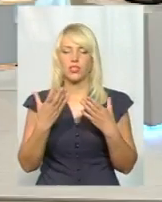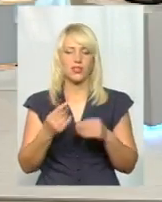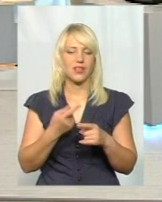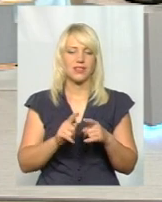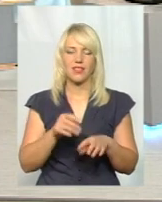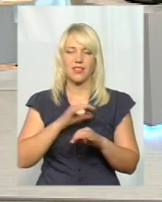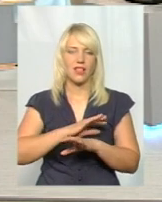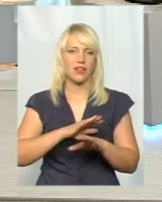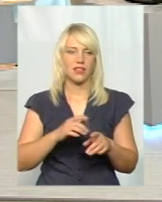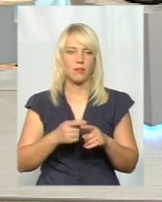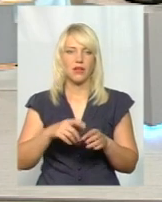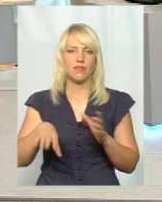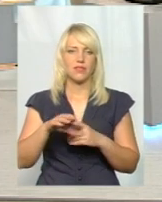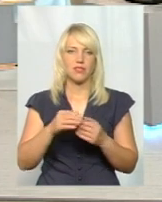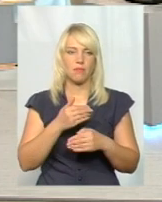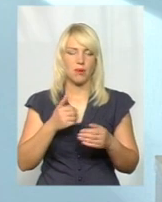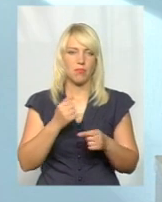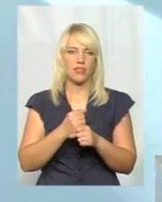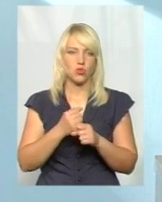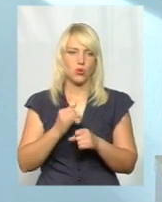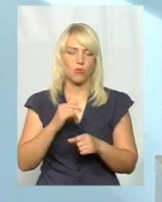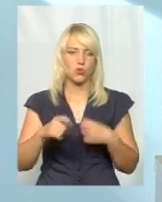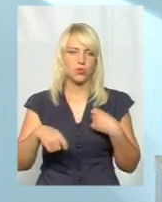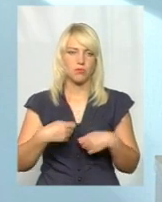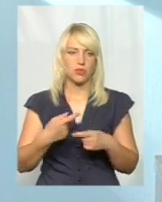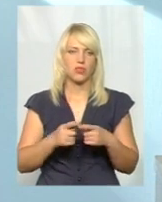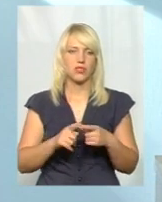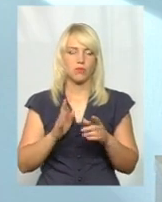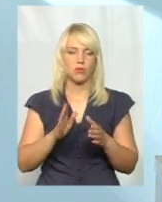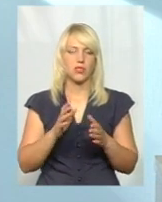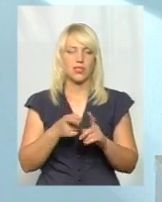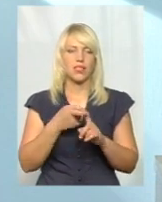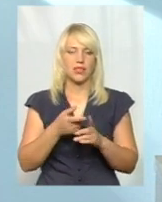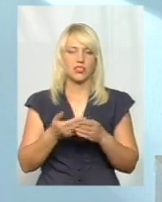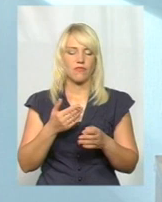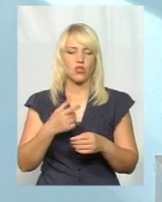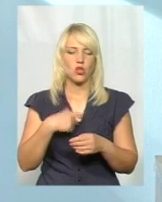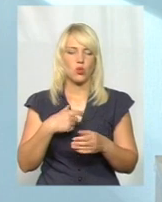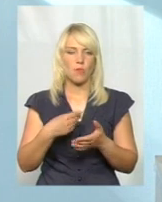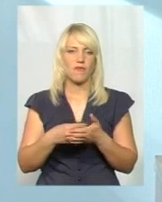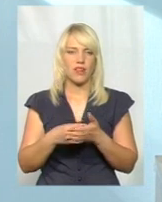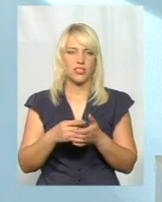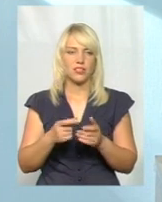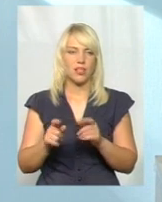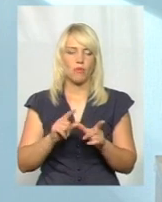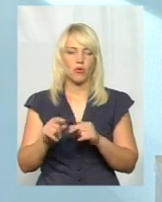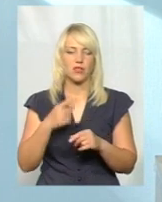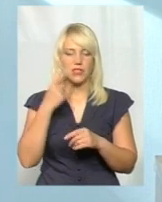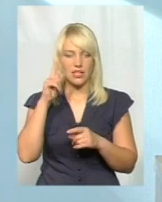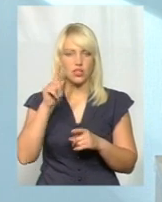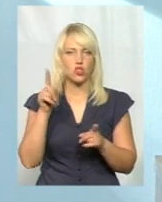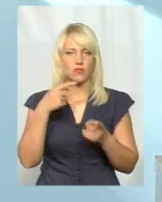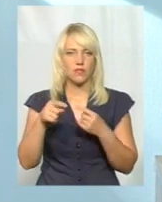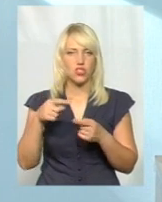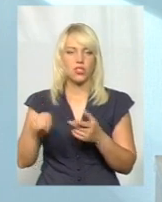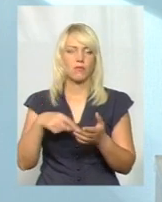всі працюємо собі в збиток. І все залежить від того, яка буде вартість проїзду. Вартість проїзду вже давним-давно в інших містах, про нас сказав Андрій Івен, вже